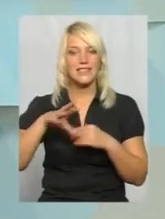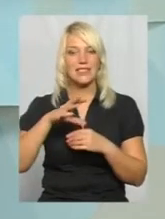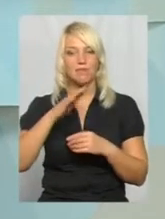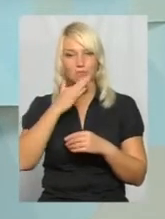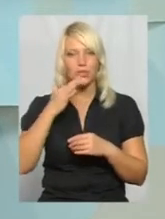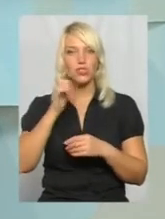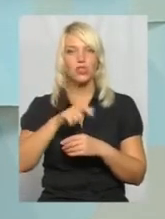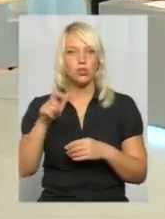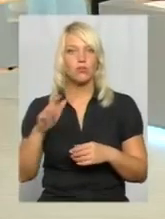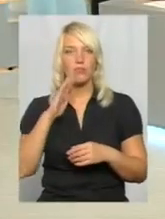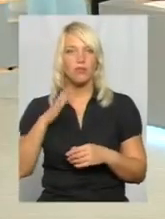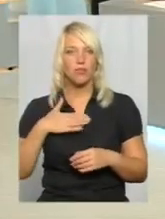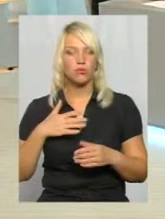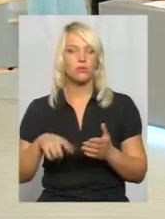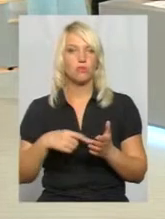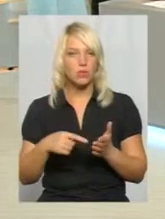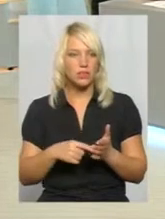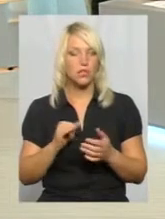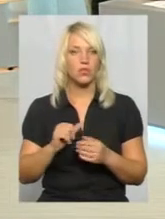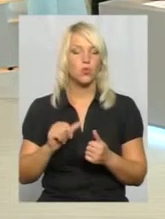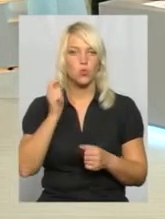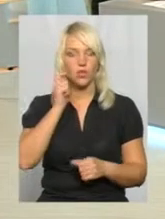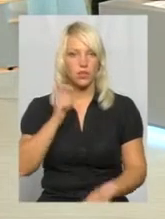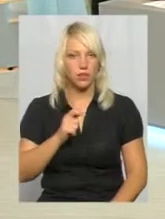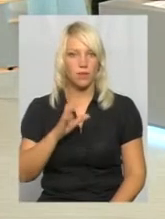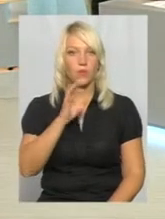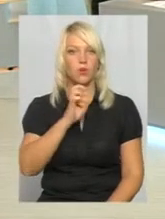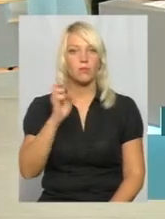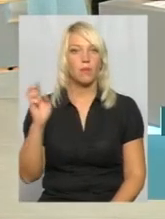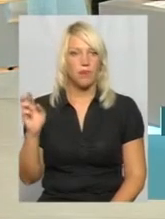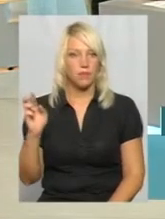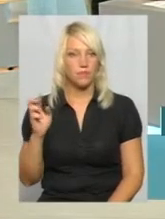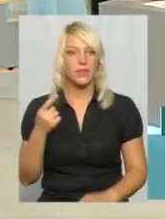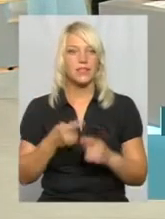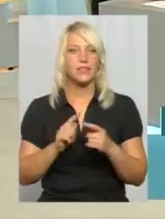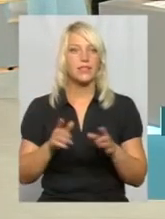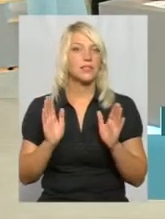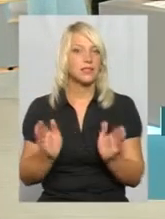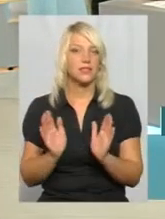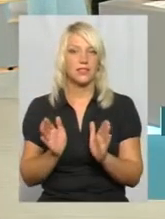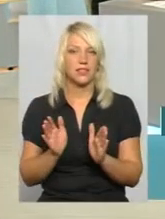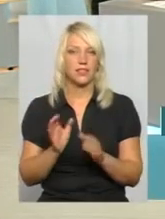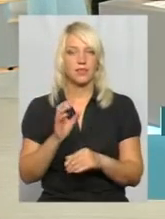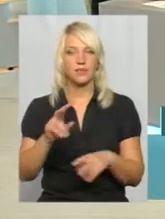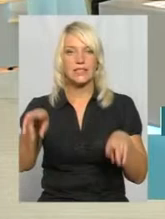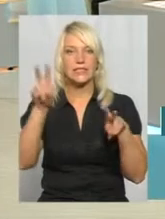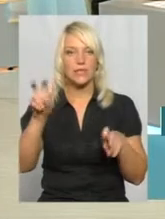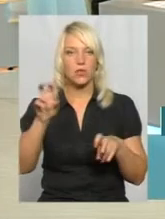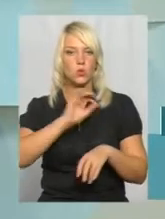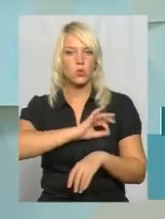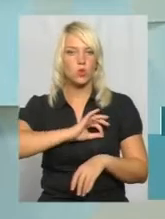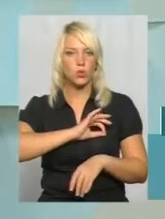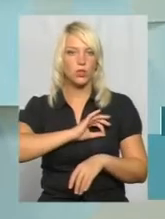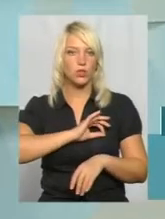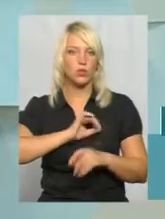нашого міста та, зокрема, України. ОСББ – це всього-навсього статус юридичної особи